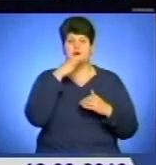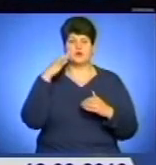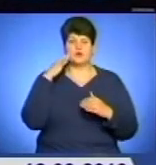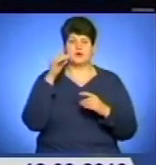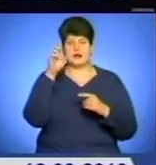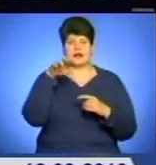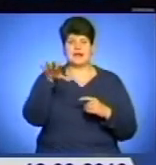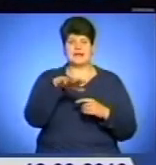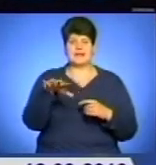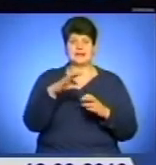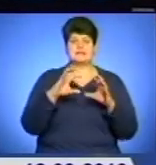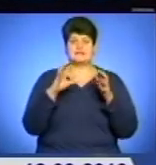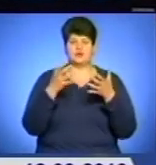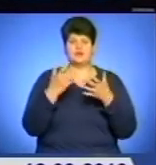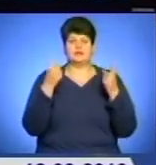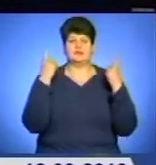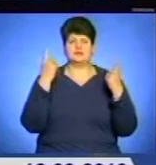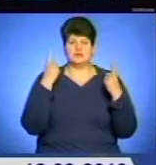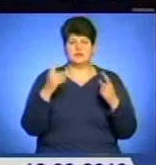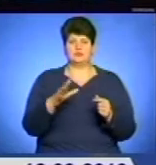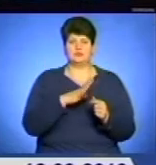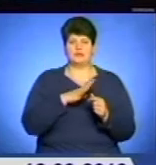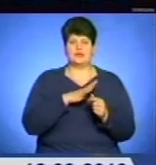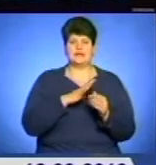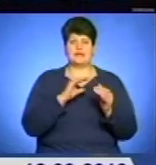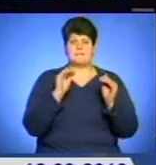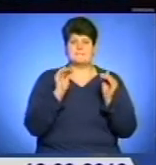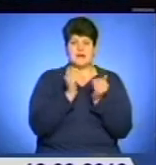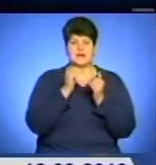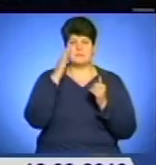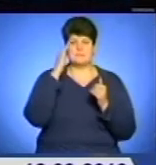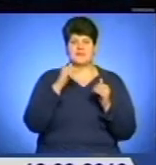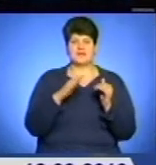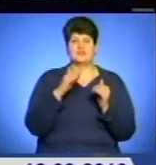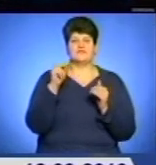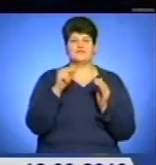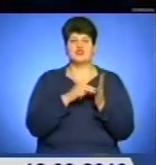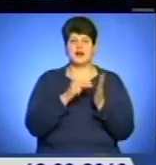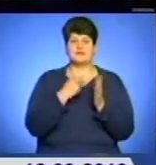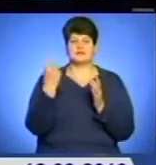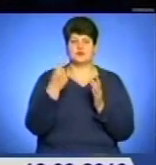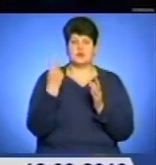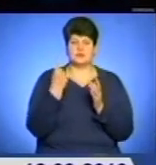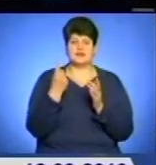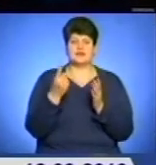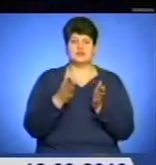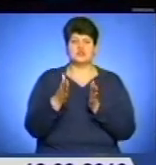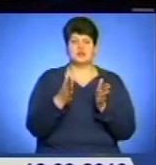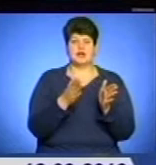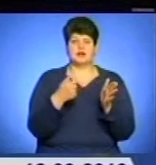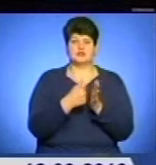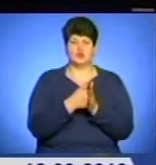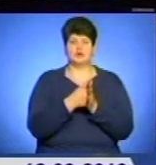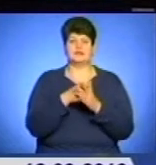Наймасштабніше вшанування великого українського поета пройшло на малій батьківщині Шевченка на Черкащині. Фестиваль «Шлях до Тараса» зібрав